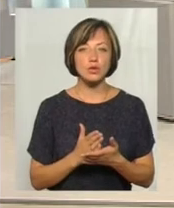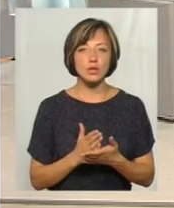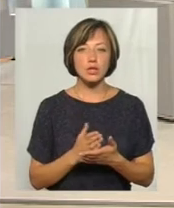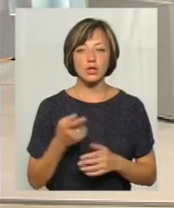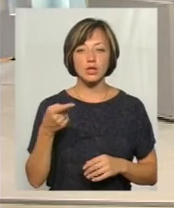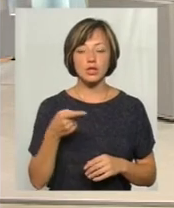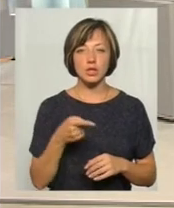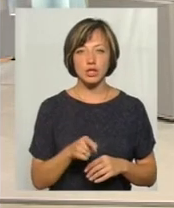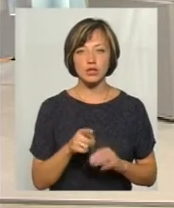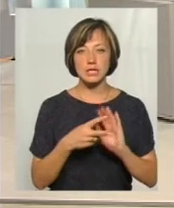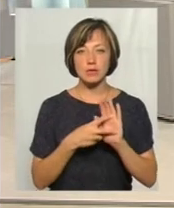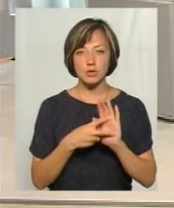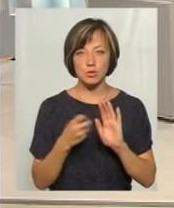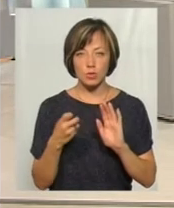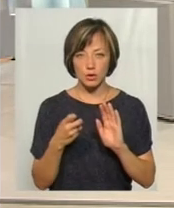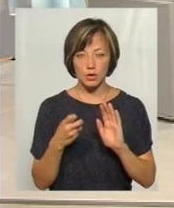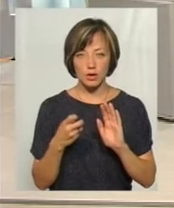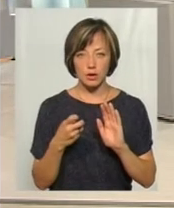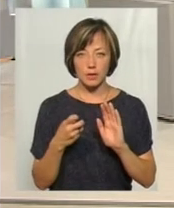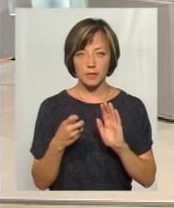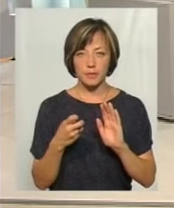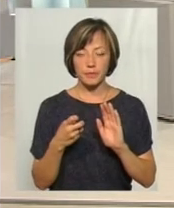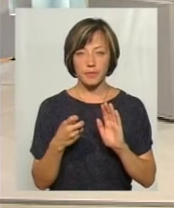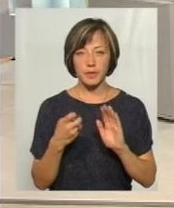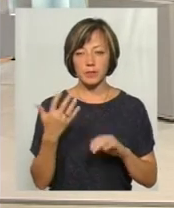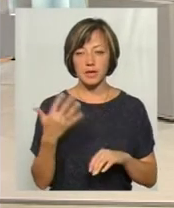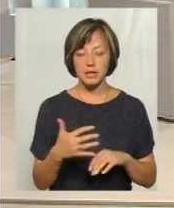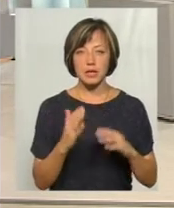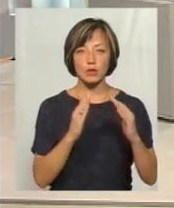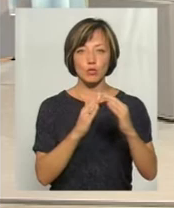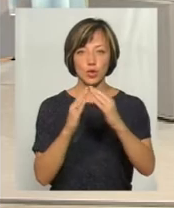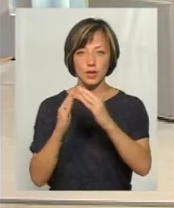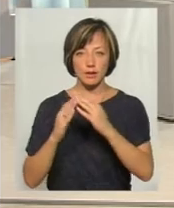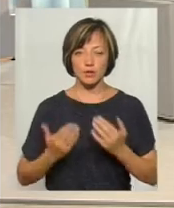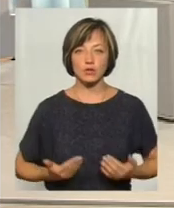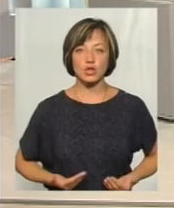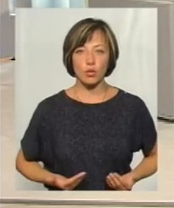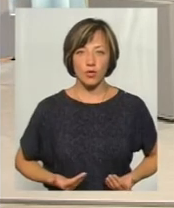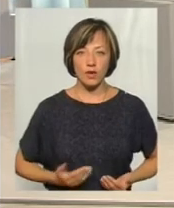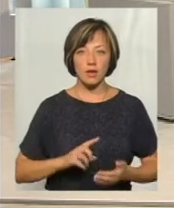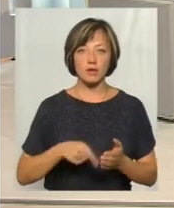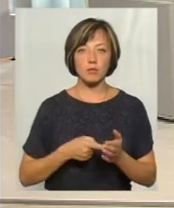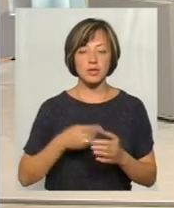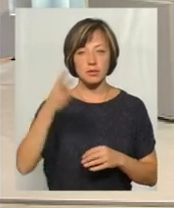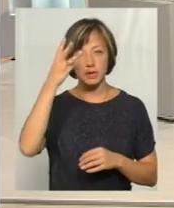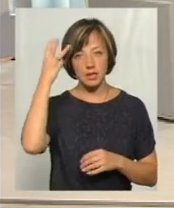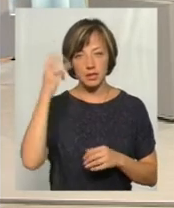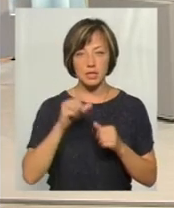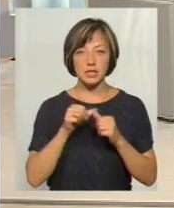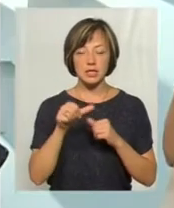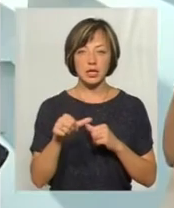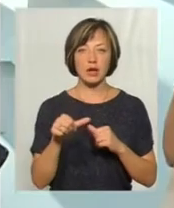майже 50 будинків, житлових будинків в місті Хмельницькому, то з них